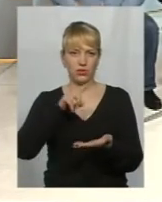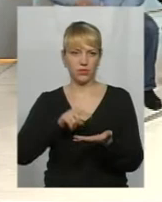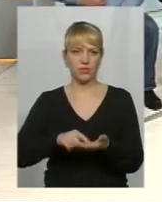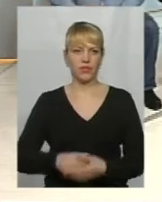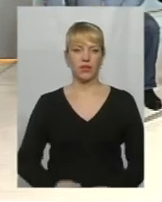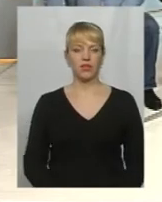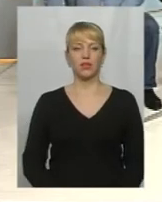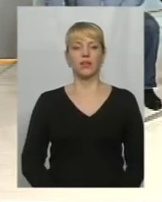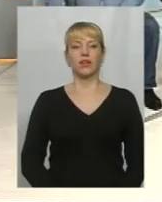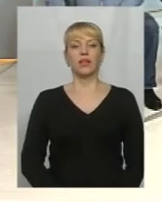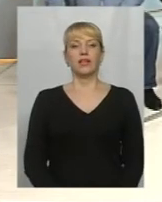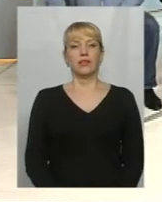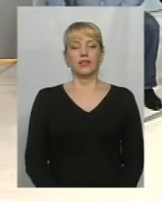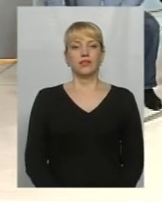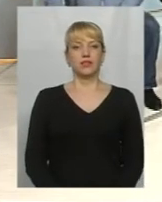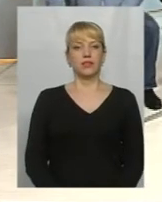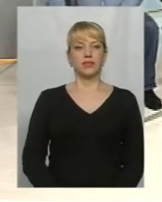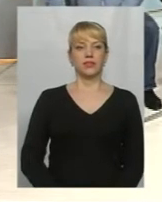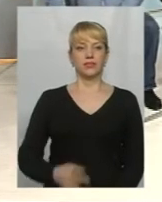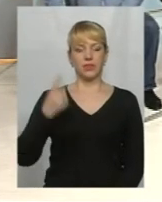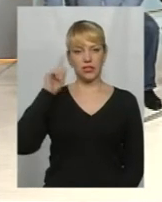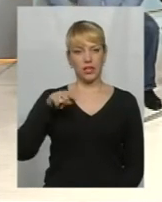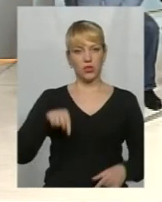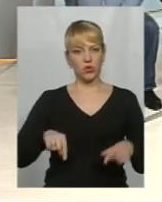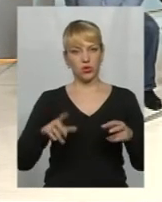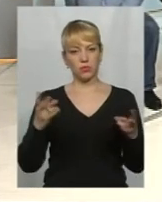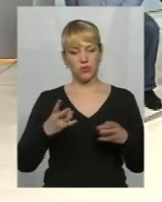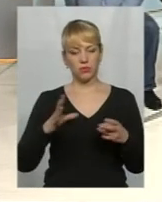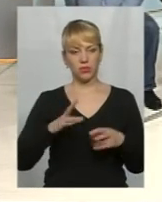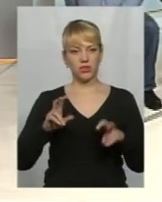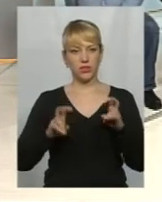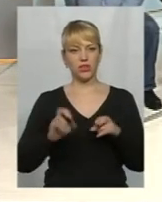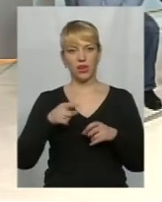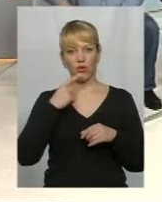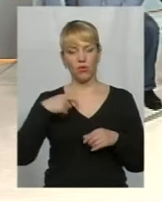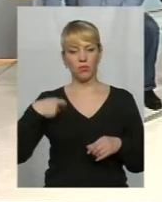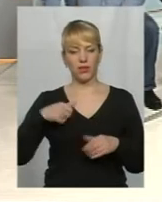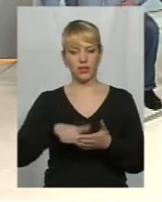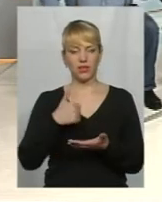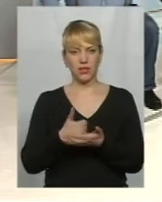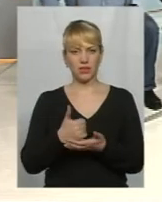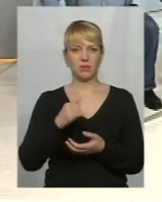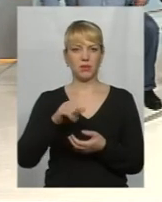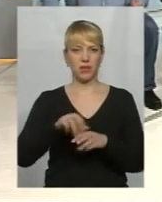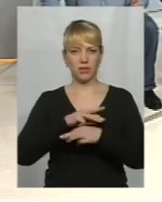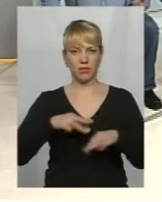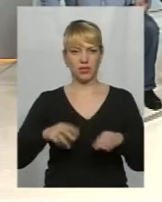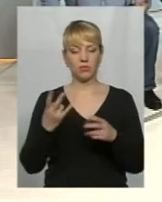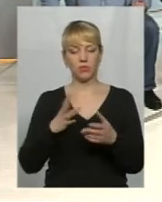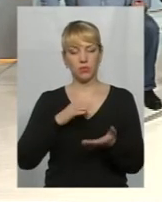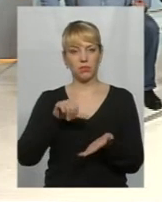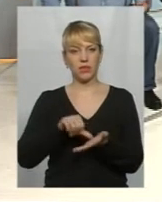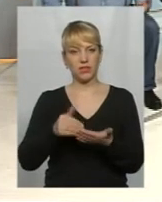Олександрович тут сидить, я перепрошую, перебив. Знаєте, тут має сидіти все-таки, як заявляє наш президент, прем'єр-міністр, я все-таки вважаю, що тут має бути їх представник.